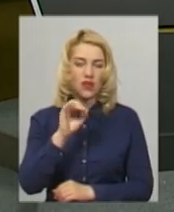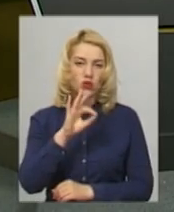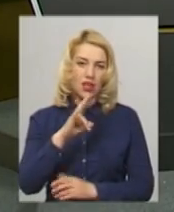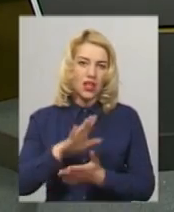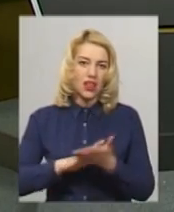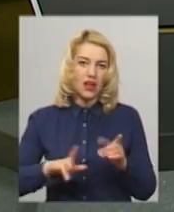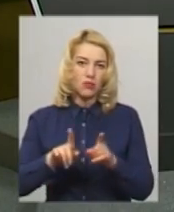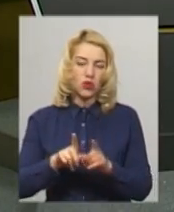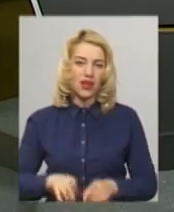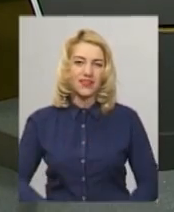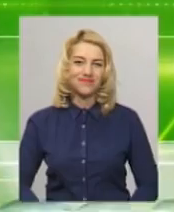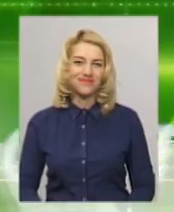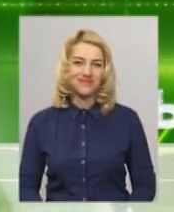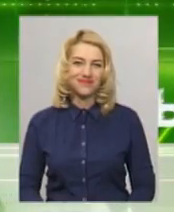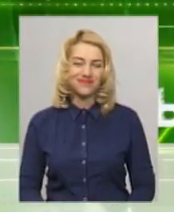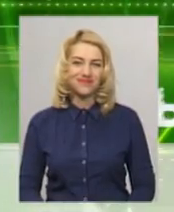Далі про таке.